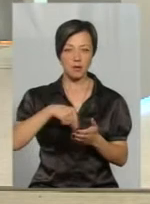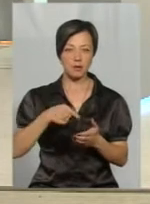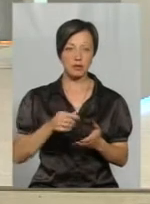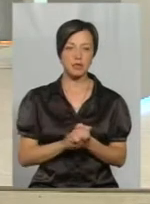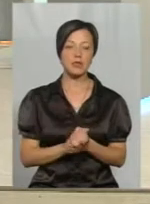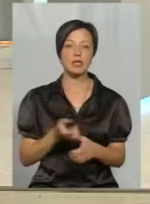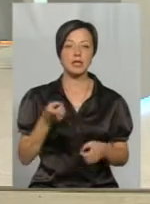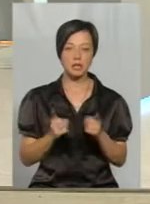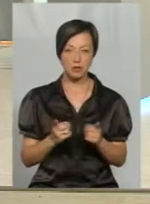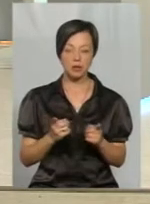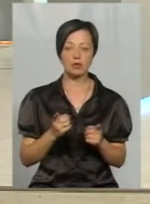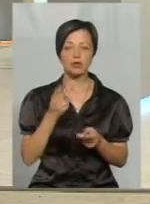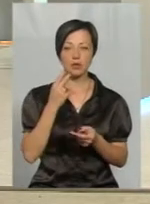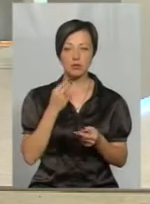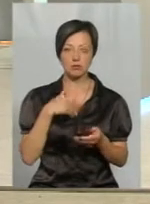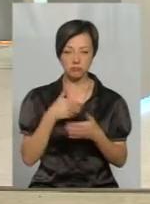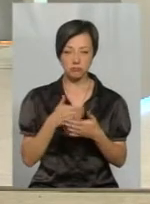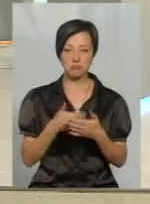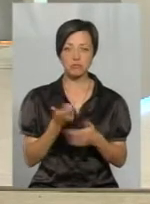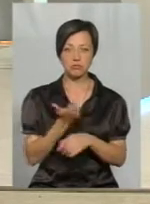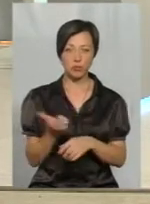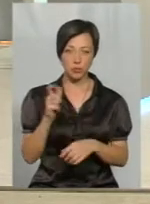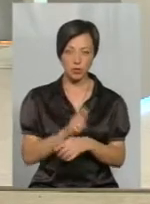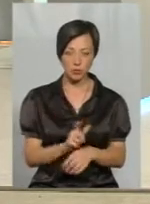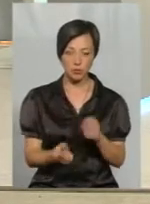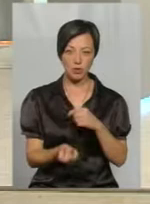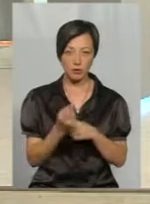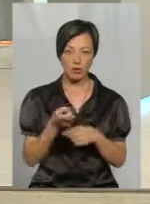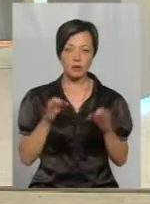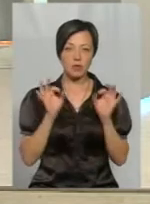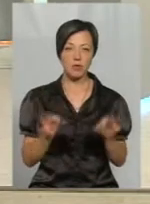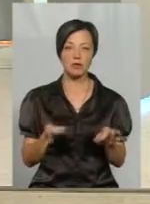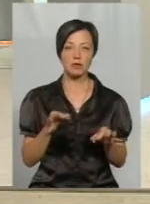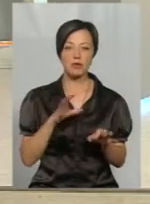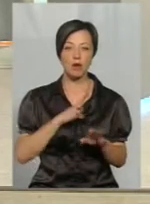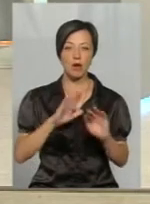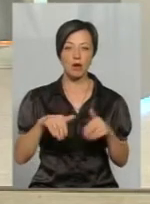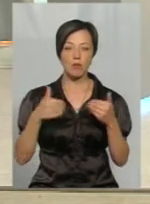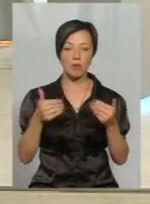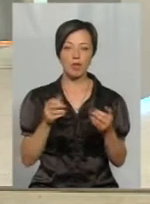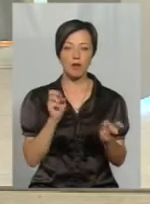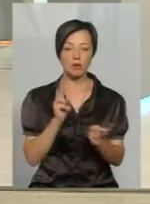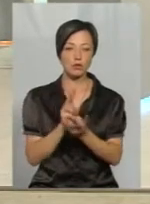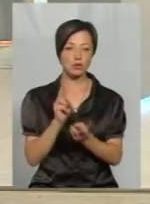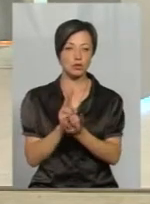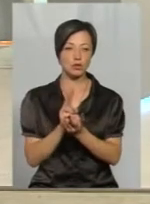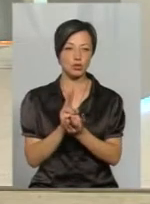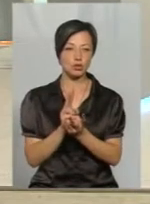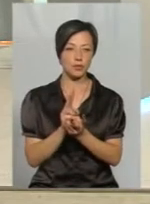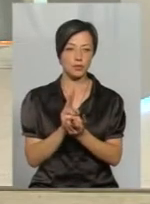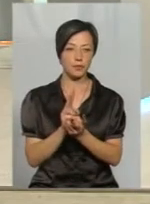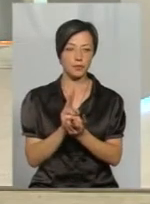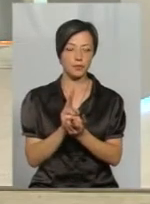дійсно поживавішила активність, і, опять же, було рекомендовано на зустрічі, якби,